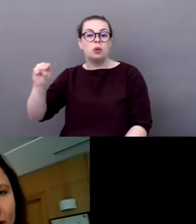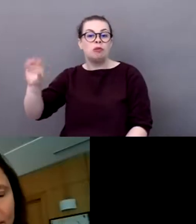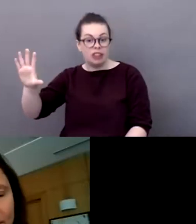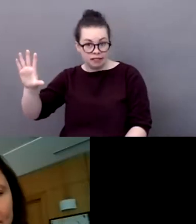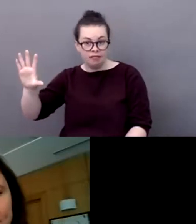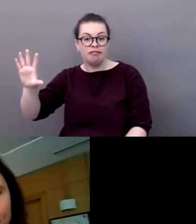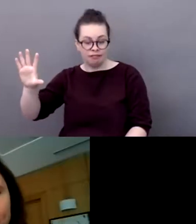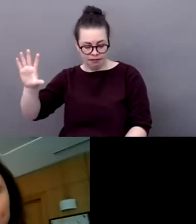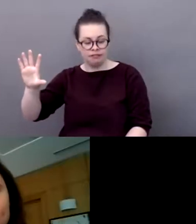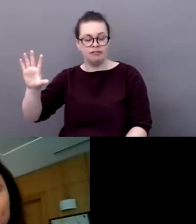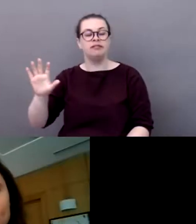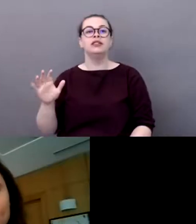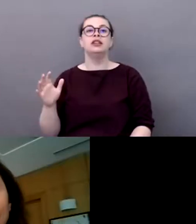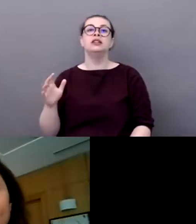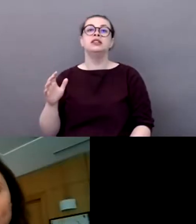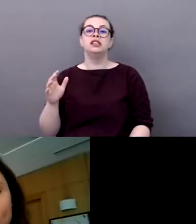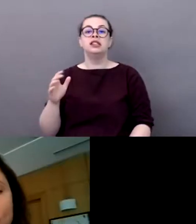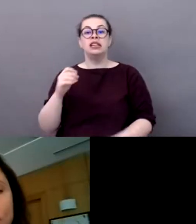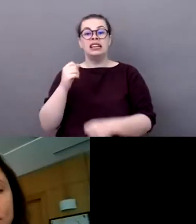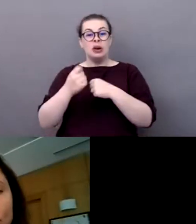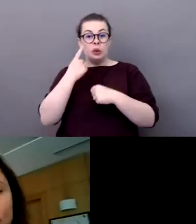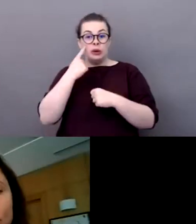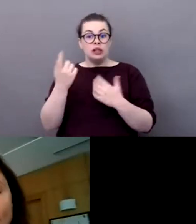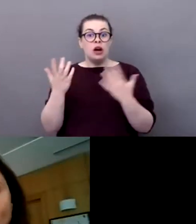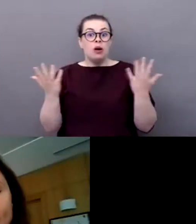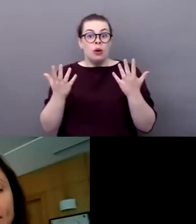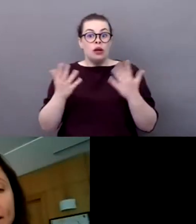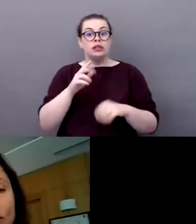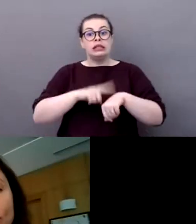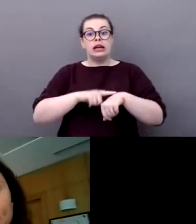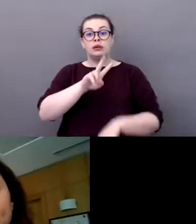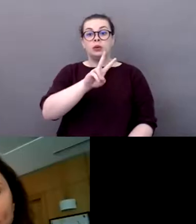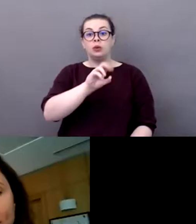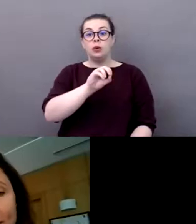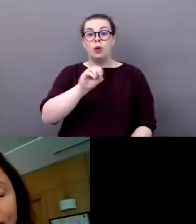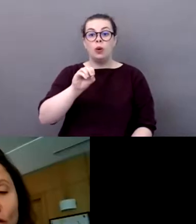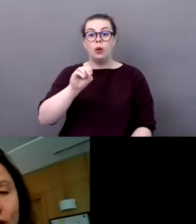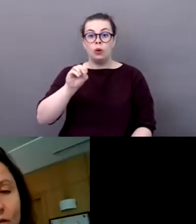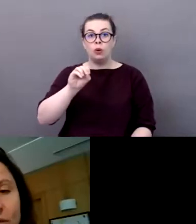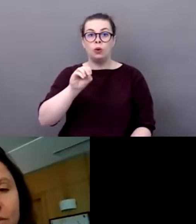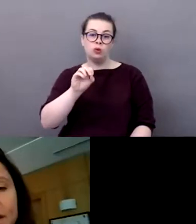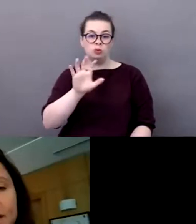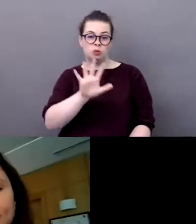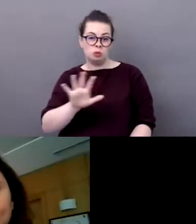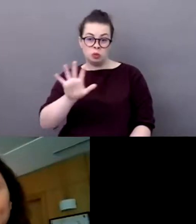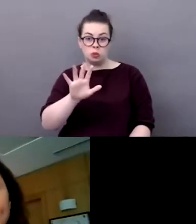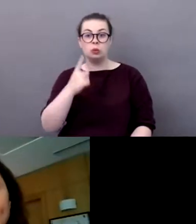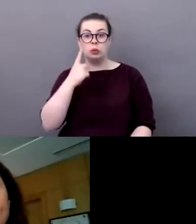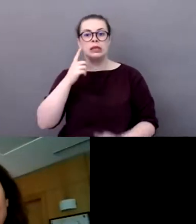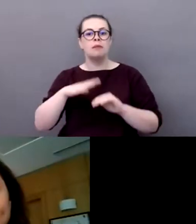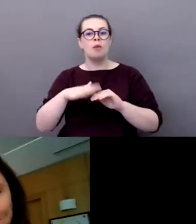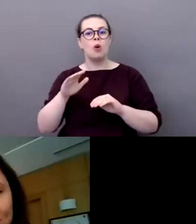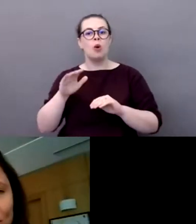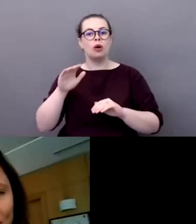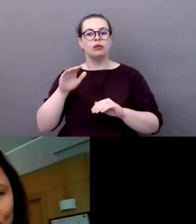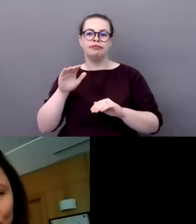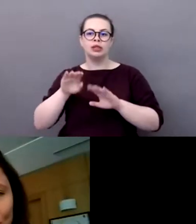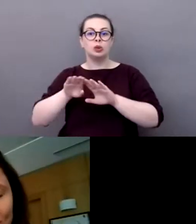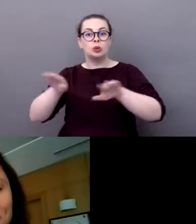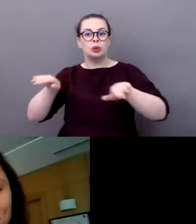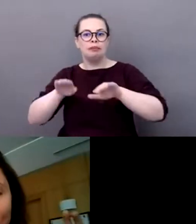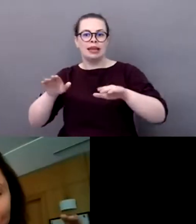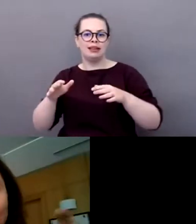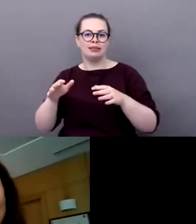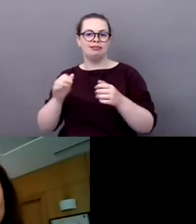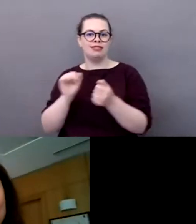naturel. Et c'est vrai qu'en étant sensible à la qualité de l'eau, mais vu qu'elle était chlorée dans les piscines, bon, elle était de toute façon